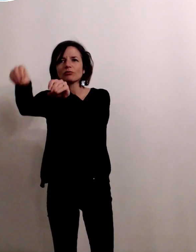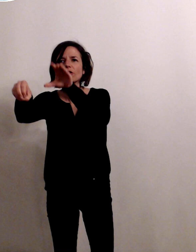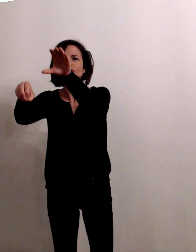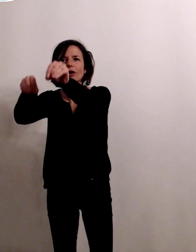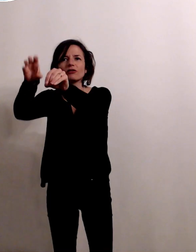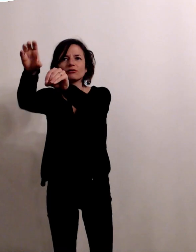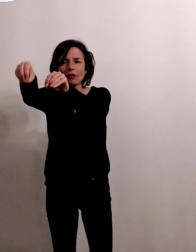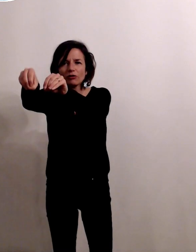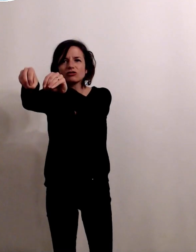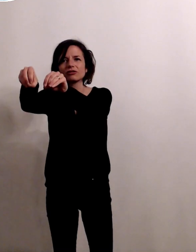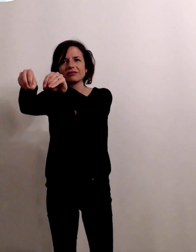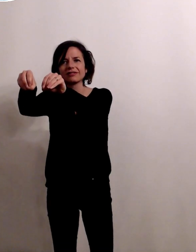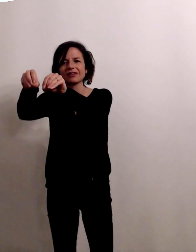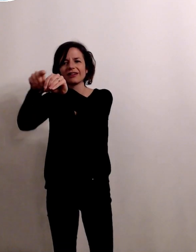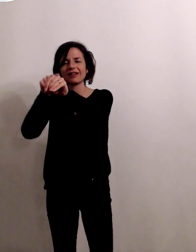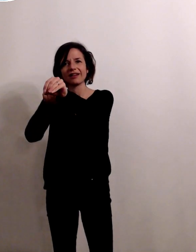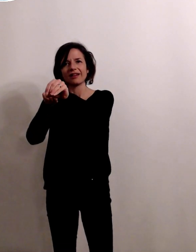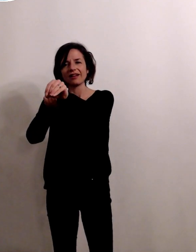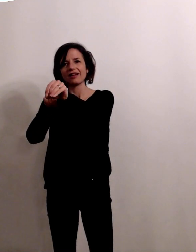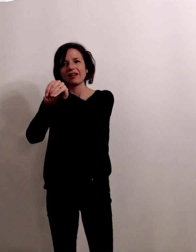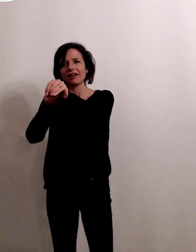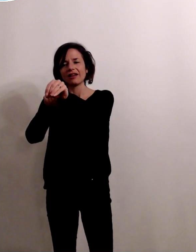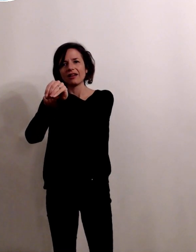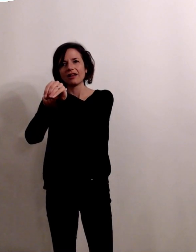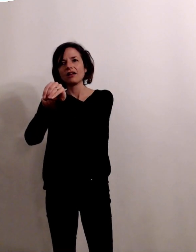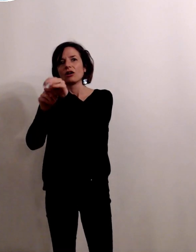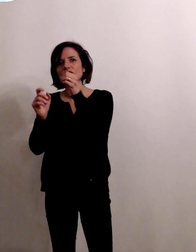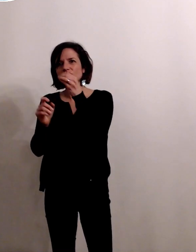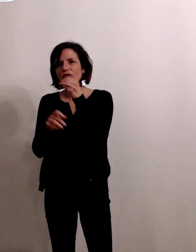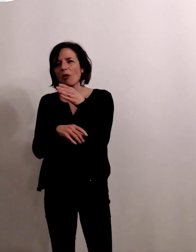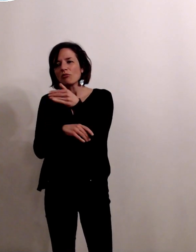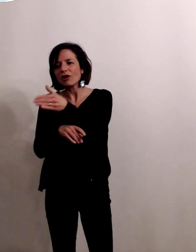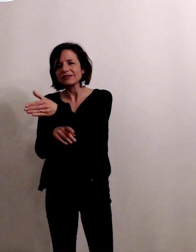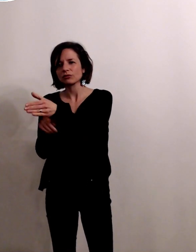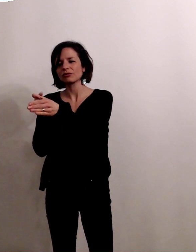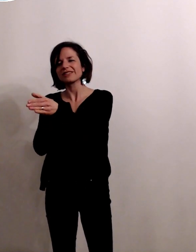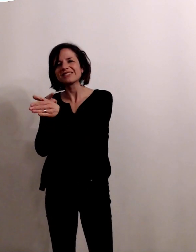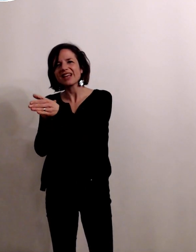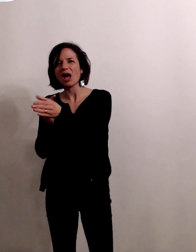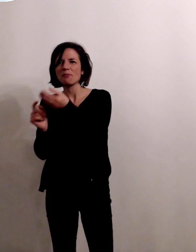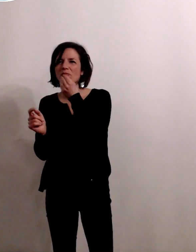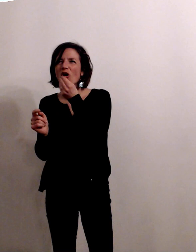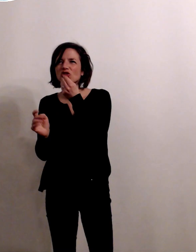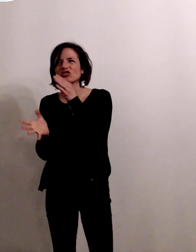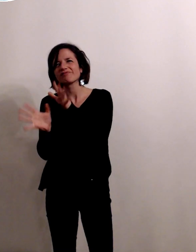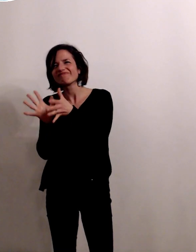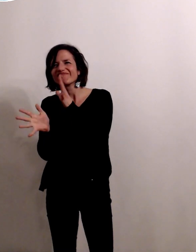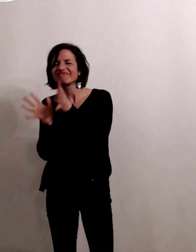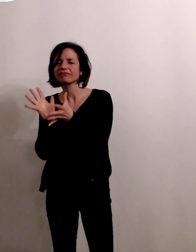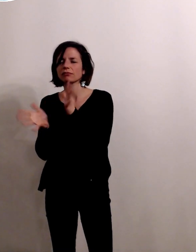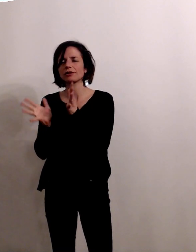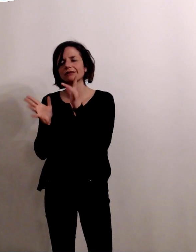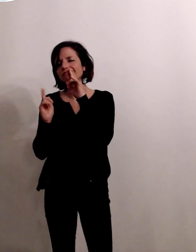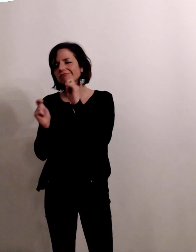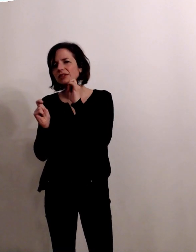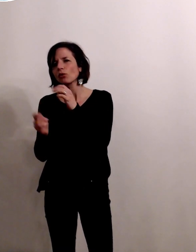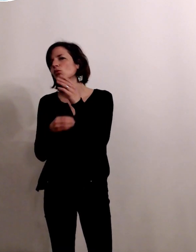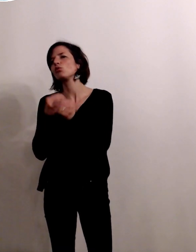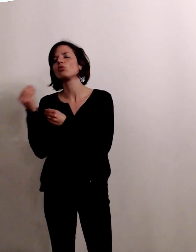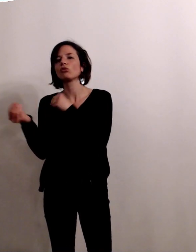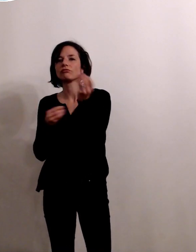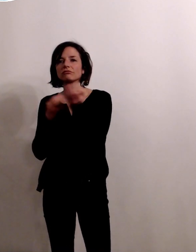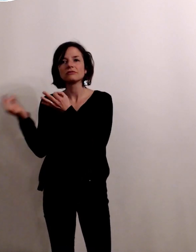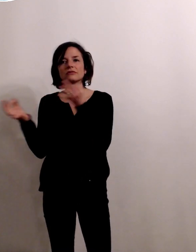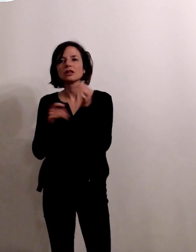les gros poissons de fin de chaîne alimentaire peut-être ne sont pas privilégiés ou en tout cas avec une fréquence qui ne devrait pas trop